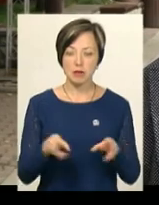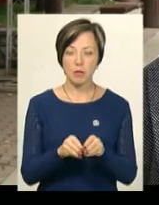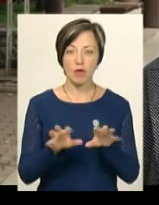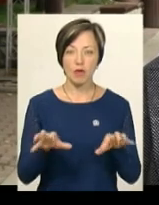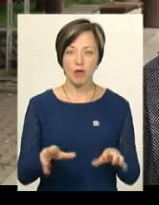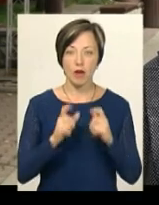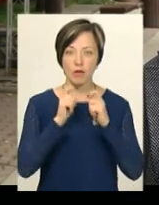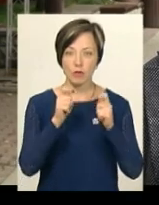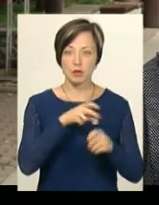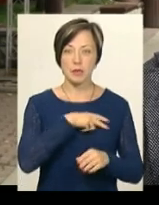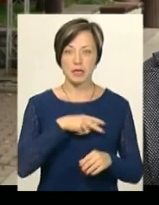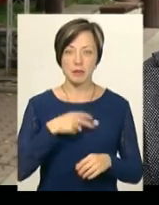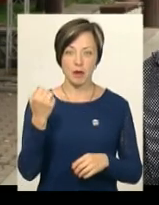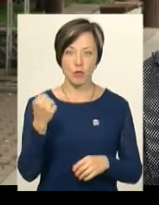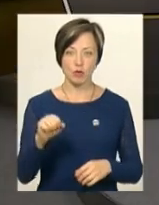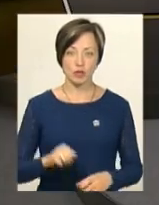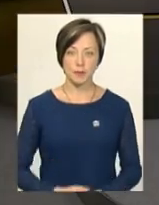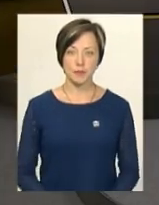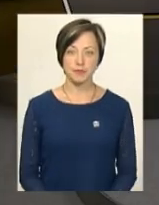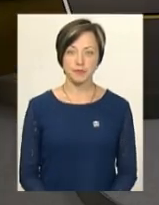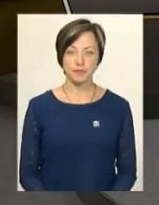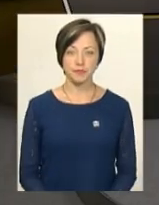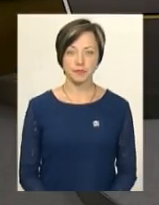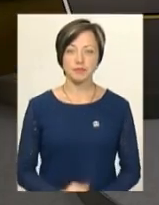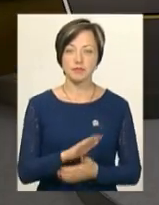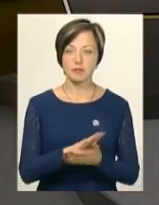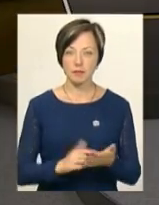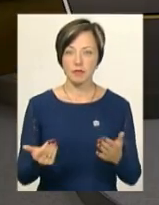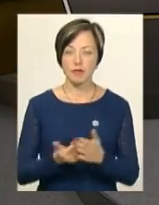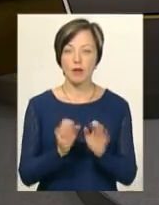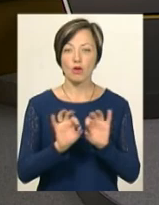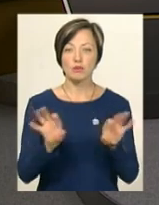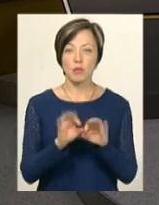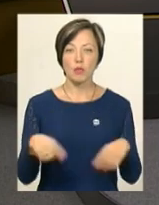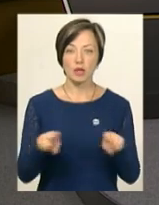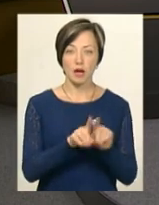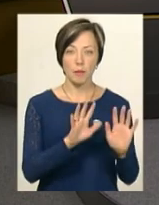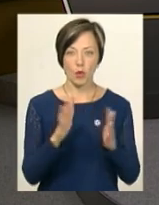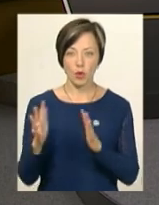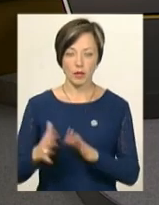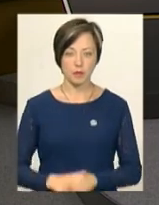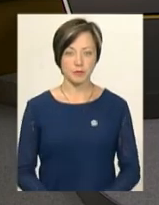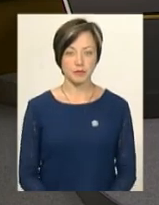вручить призе переможцям. Далі у випуску ми розповімо про такі події.